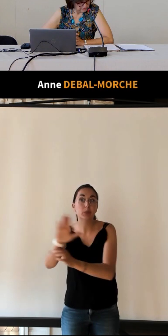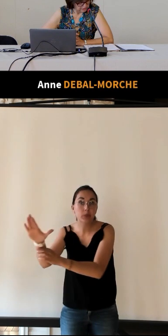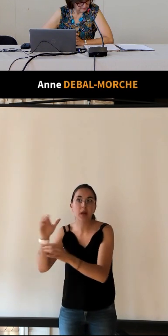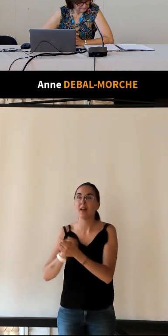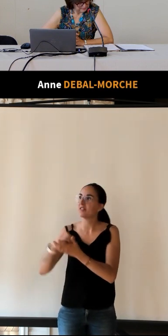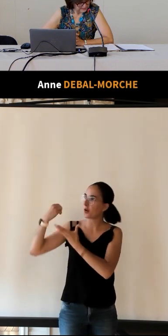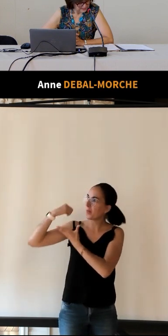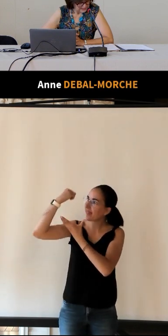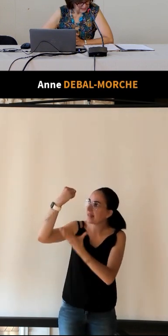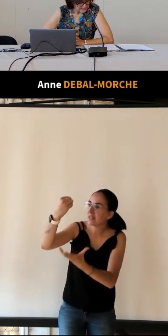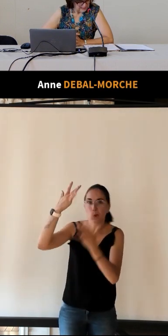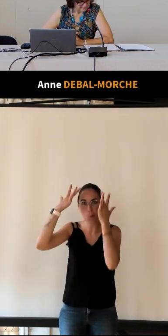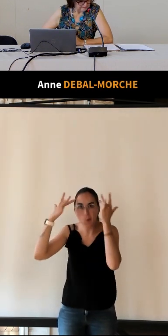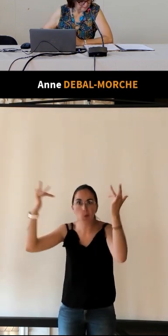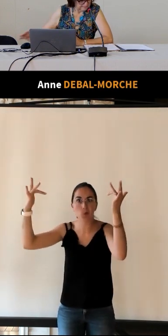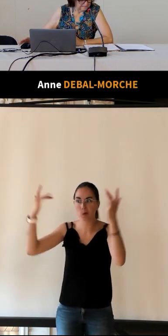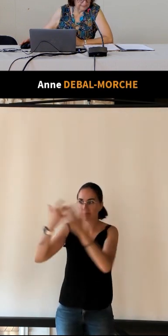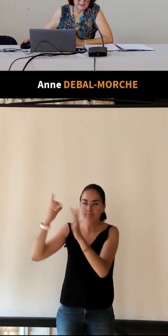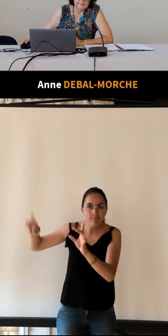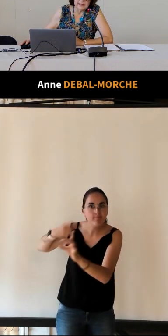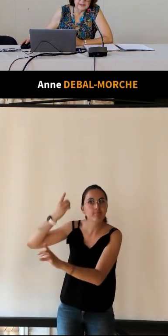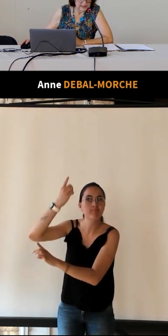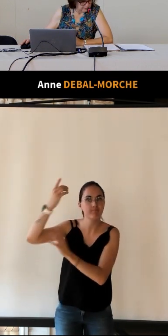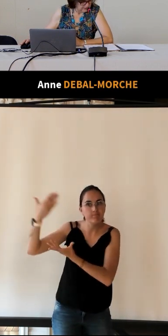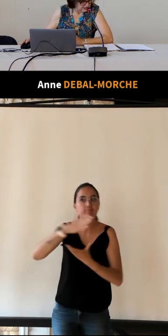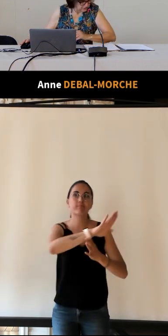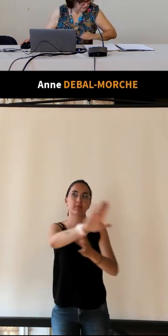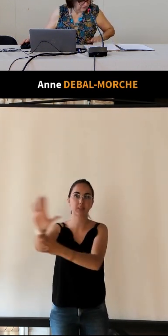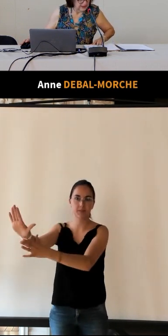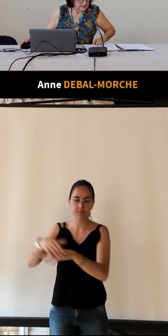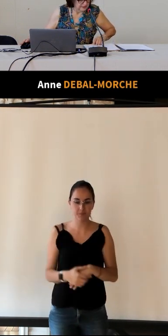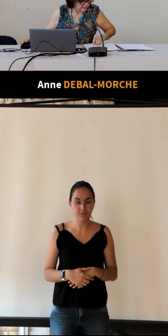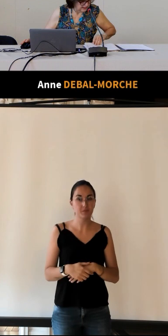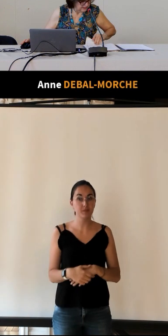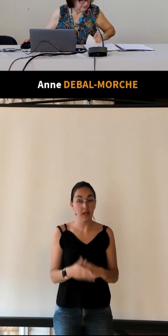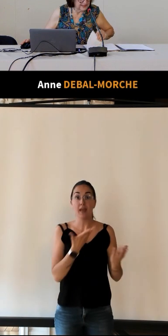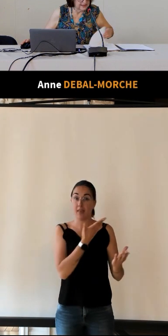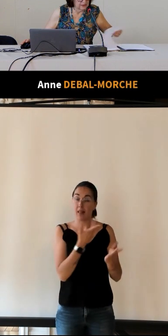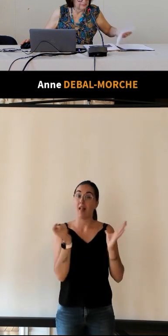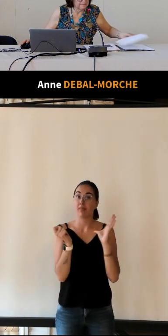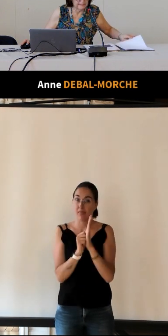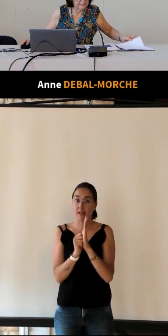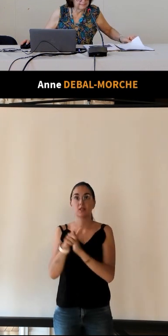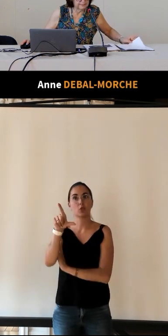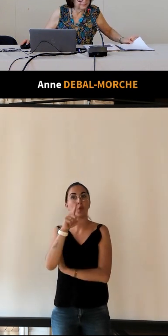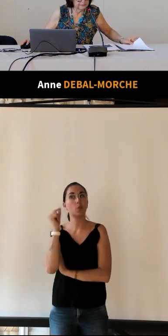folklore. Donc et à cette époque c'est Jean Vivien qui est président.